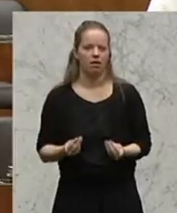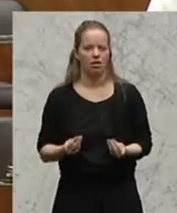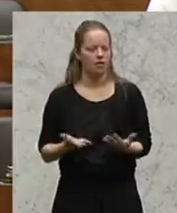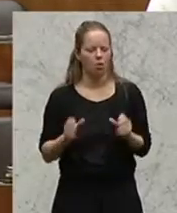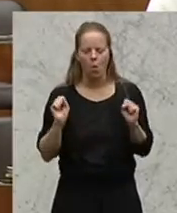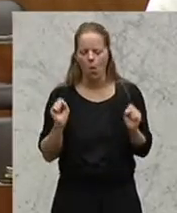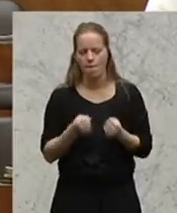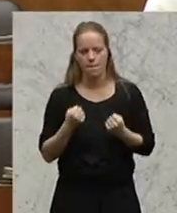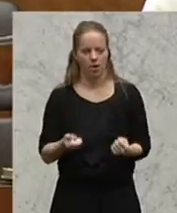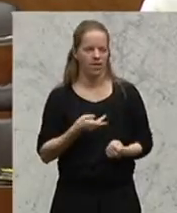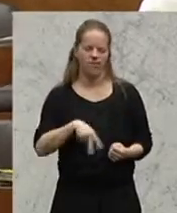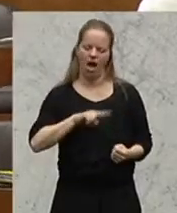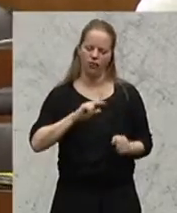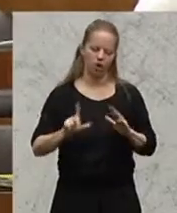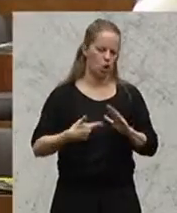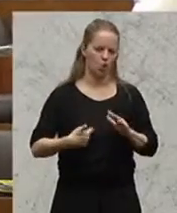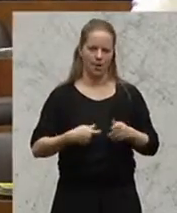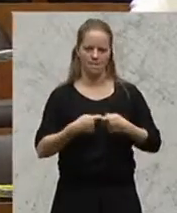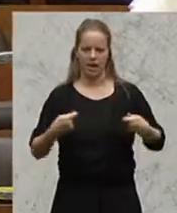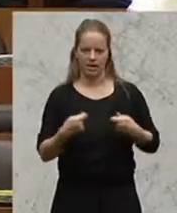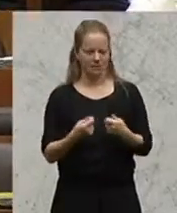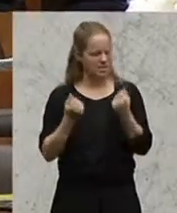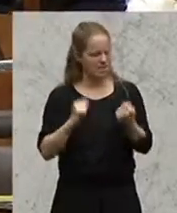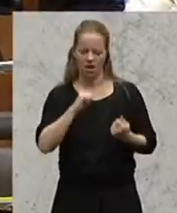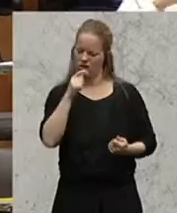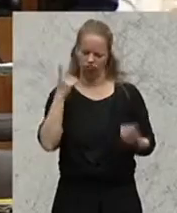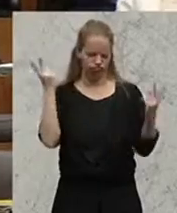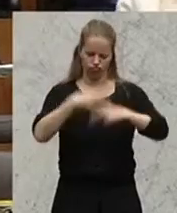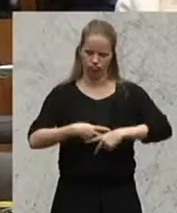unverantwortliche Maßnahme. Wir werden dem sicher nicht zustimmen.